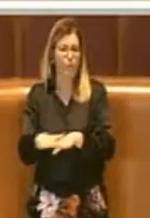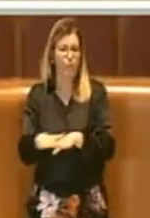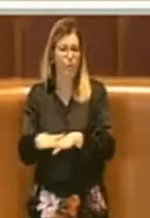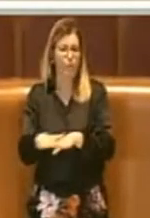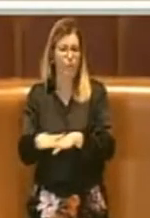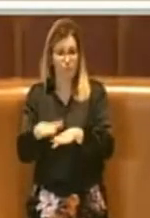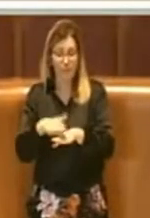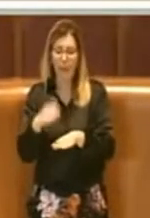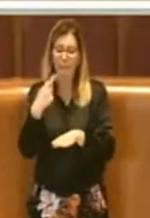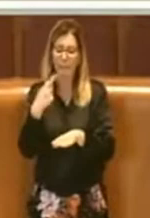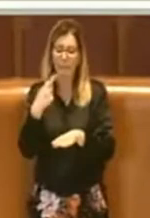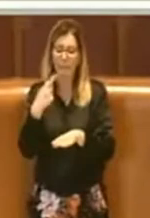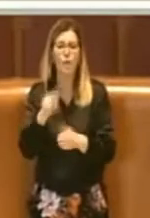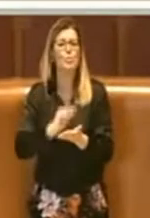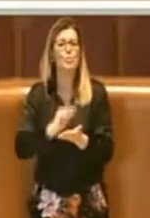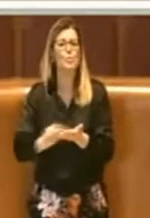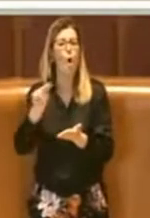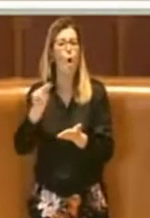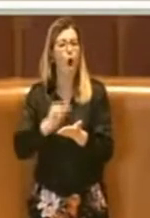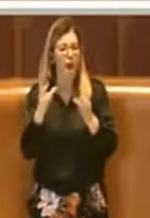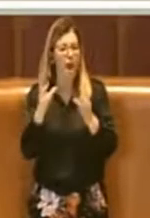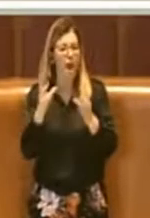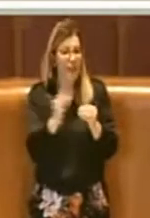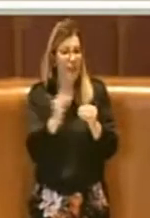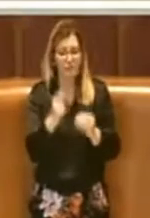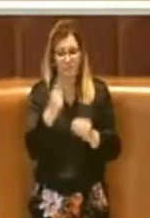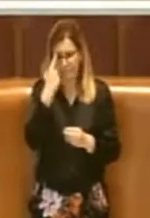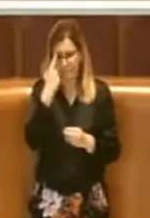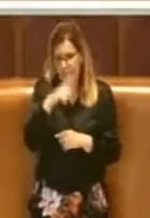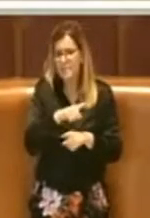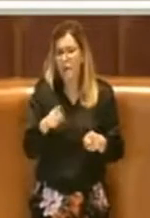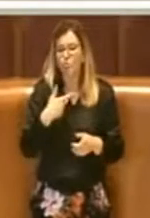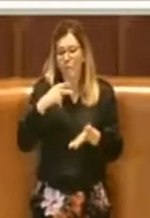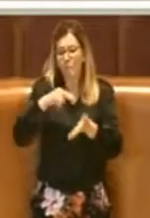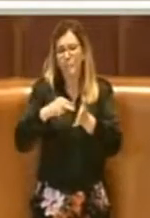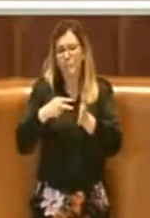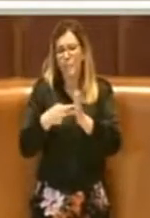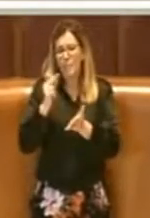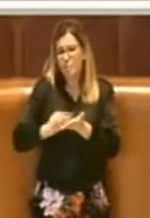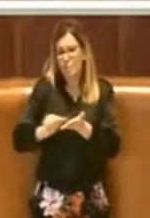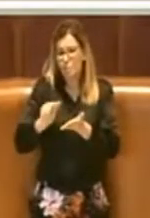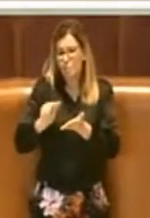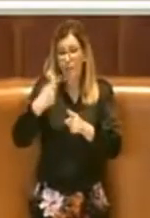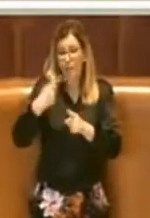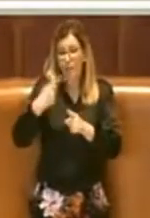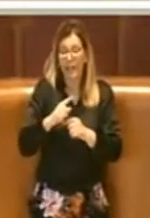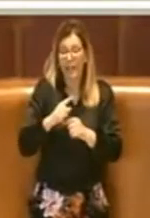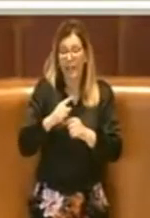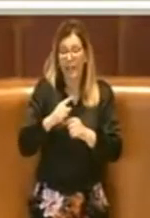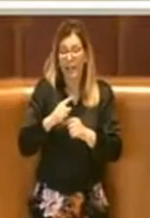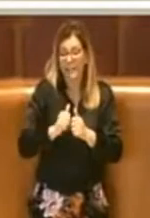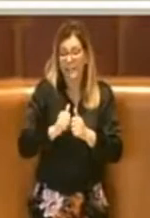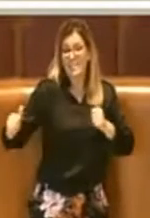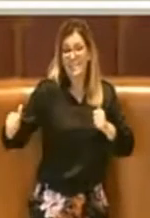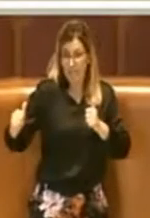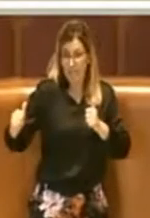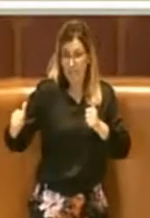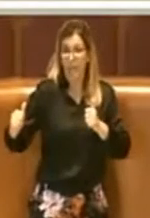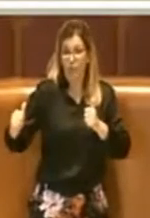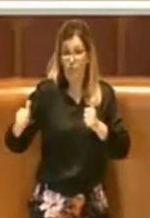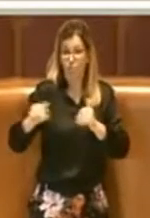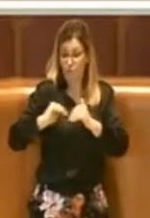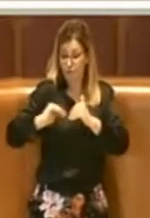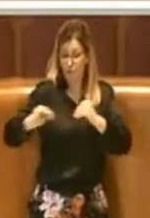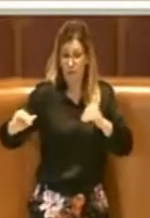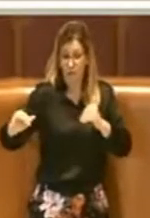risistemare le scuole. Sappiamo che c'è un problema con le scuole per quanto riguarda anche il distanziamento sociale, per cui fanno questa operazione per